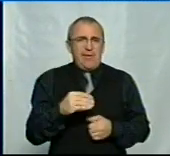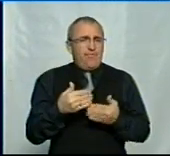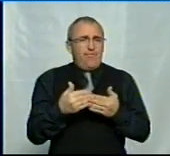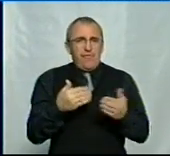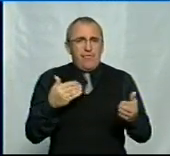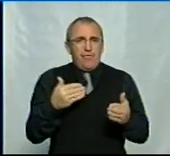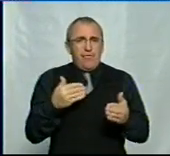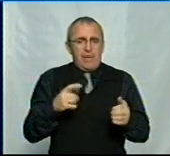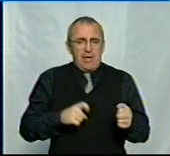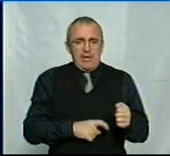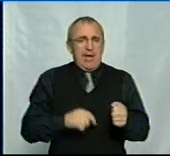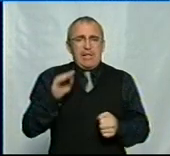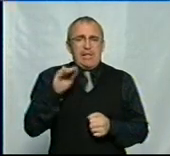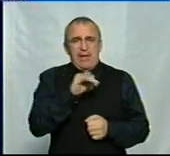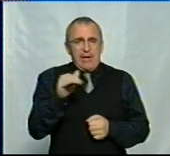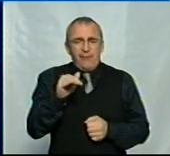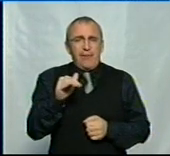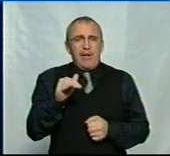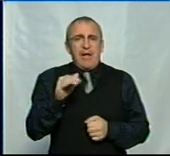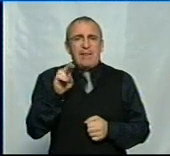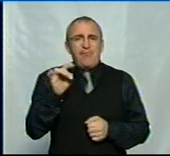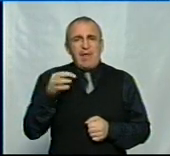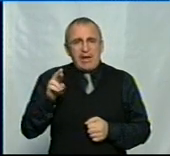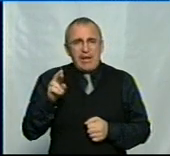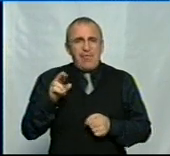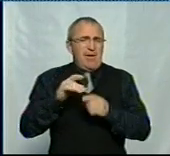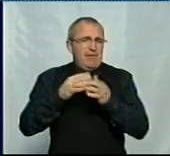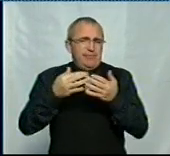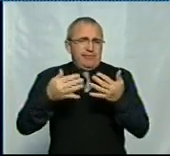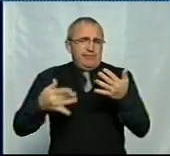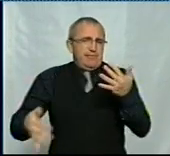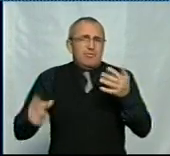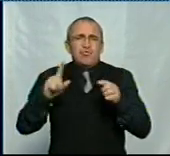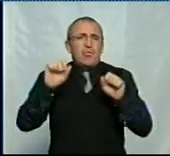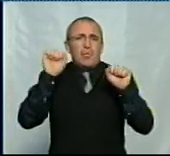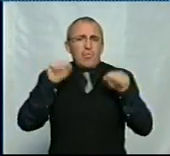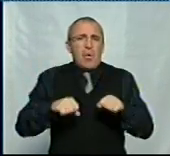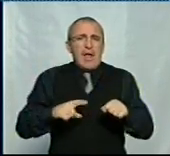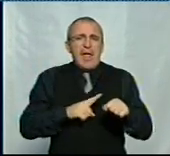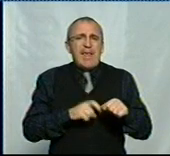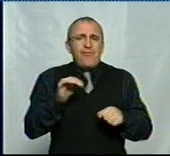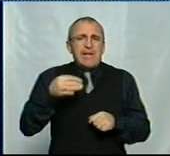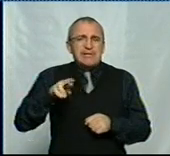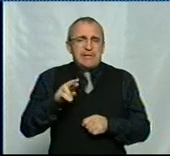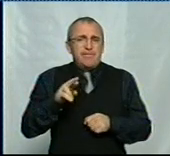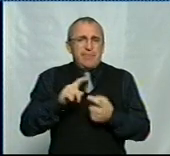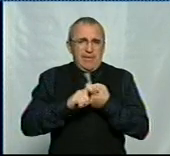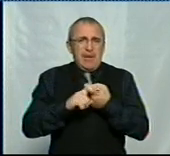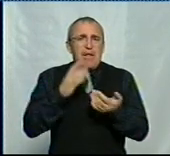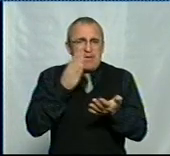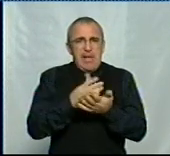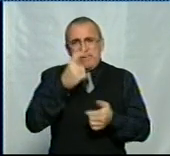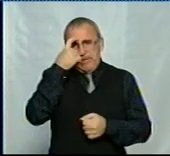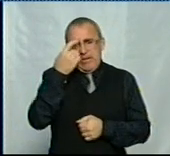черевного тифу, дифтерії і пішло-поїхало. Все, що може бути в інфекційній патології, все є в Індії.